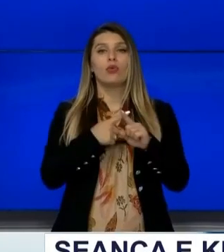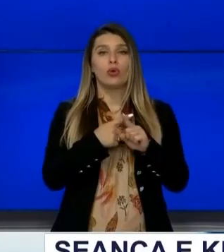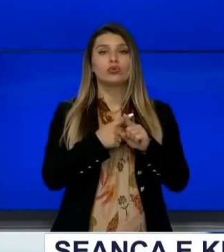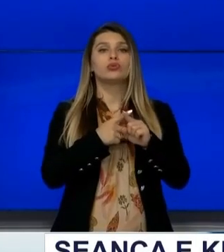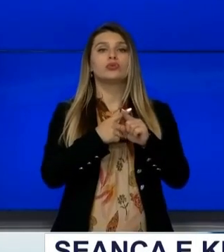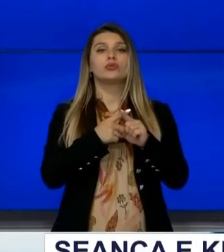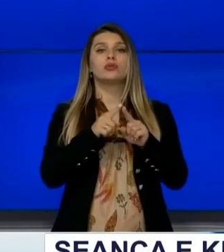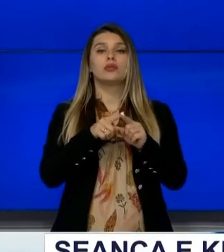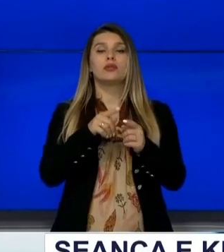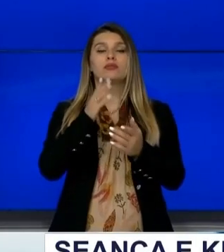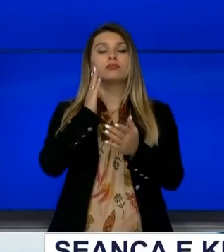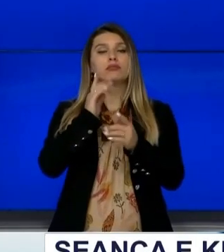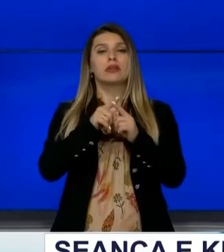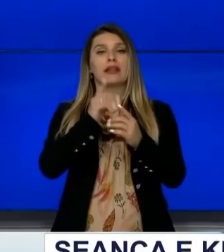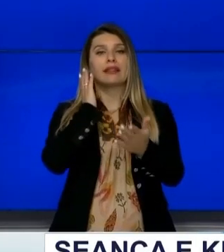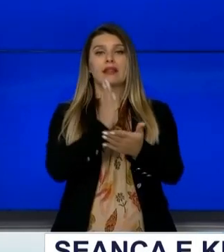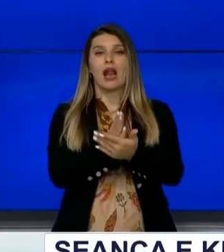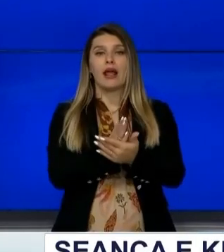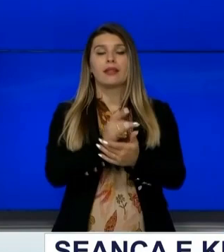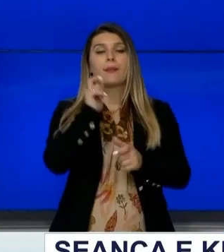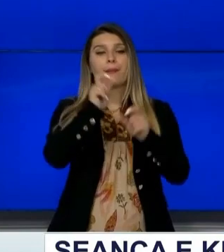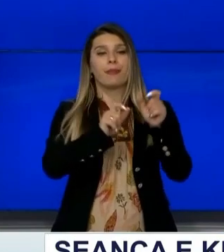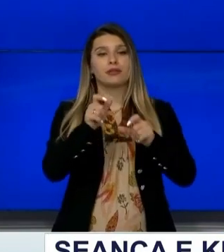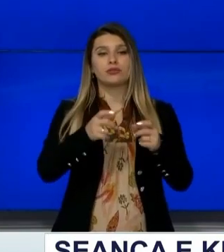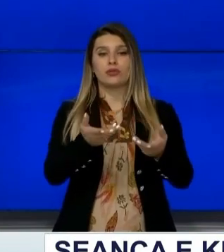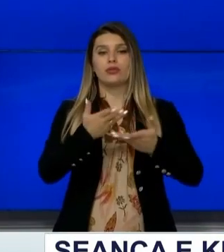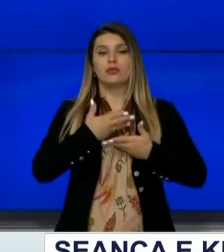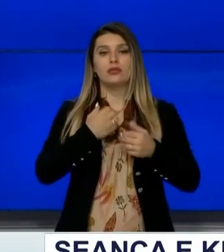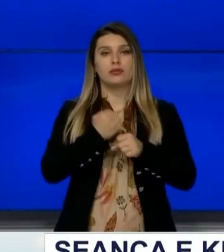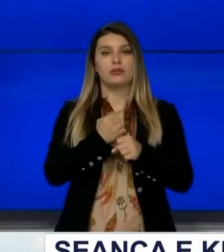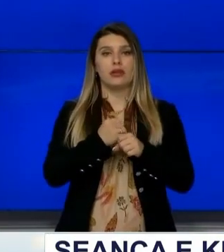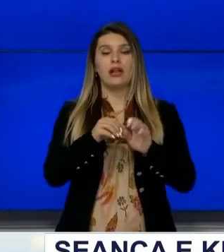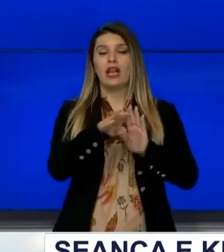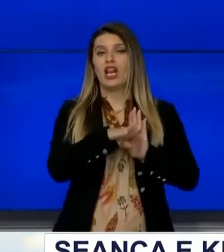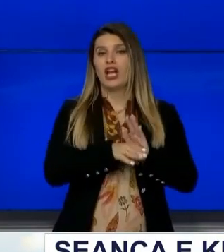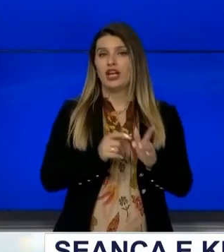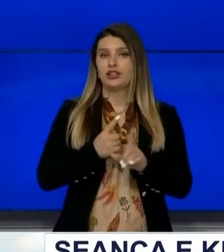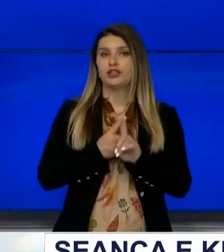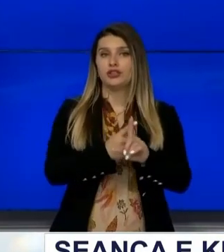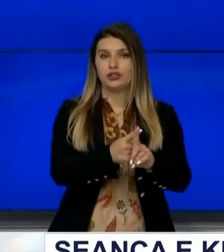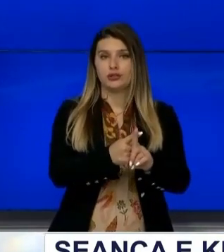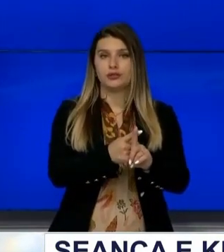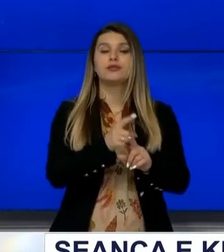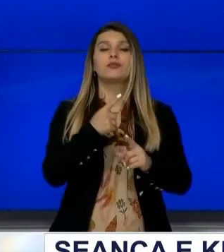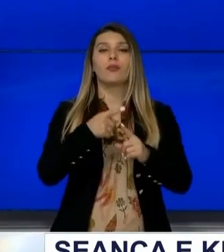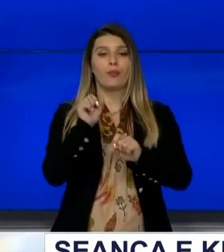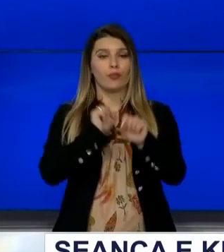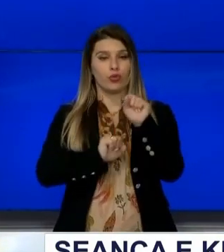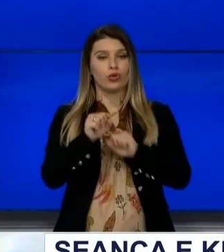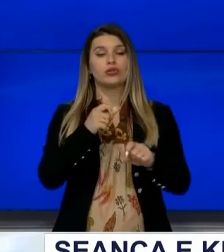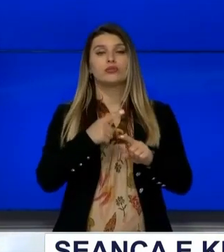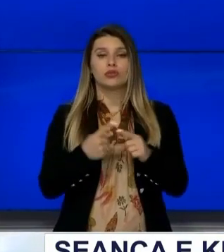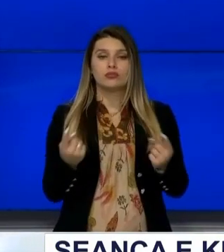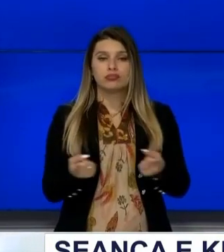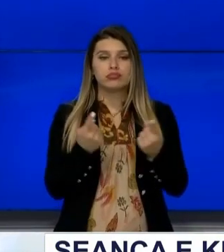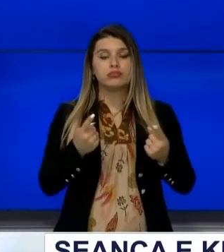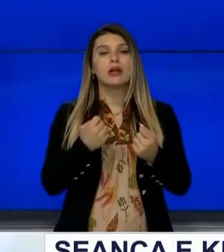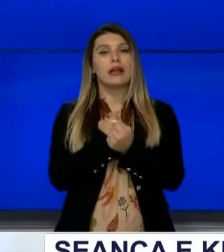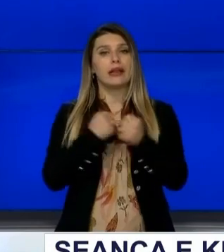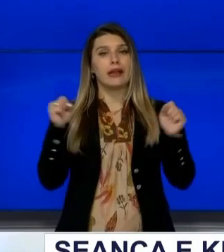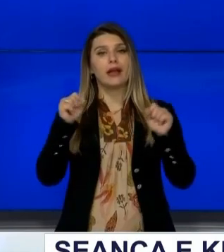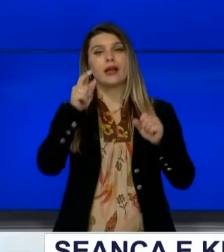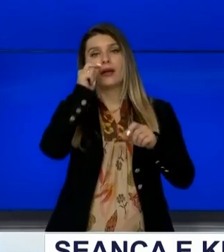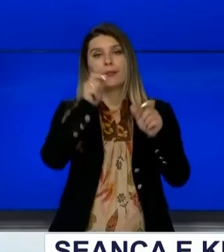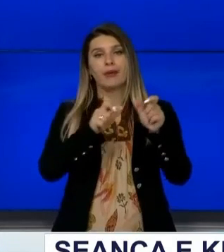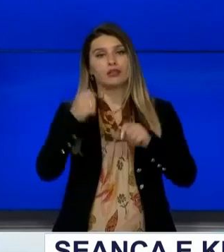tyrat Dhe funksionet që në me janë besua nga kushtetuta dhe me leqë Se do të mbroj dhe avancoj të drejtat dhe lirit e njeriut të